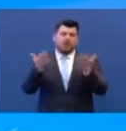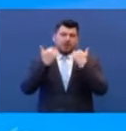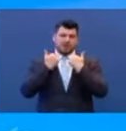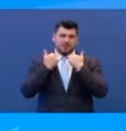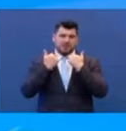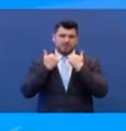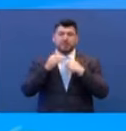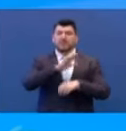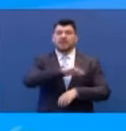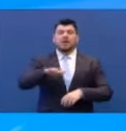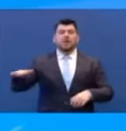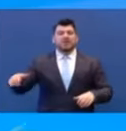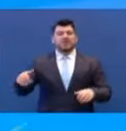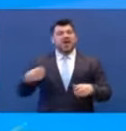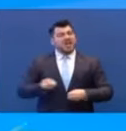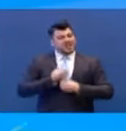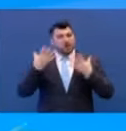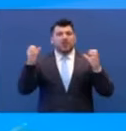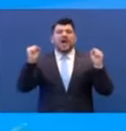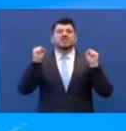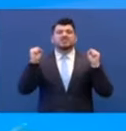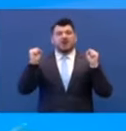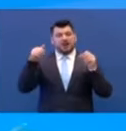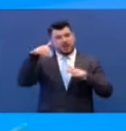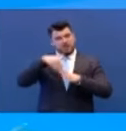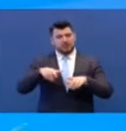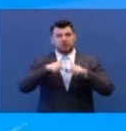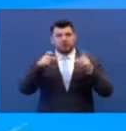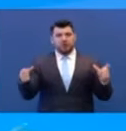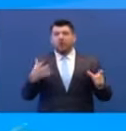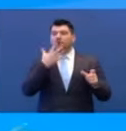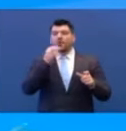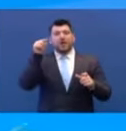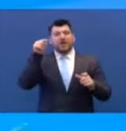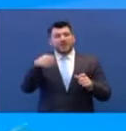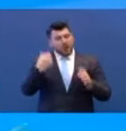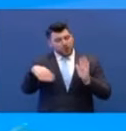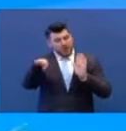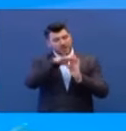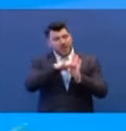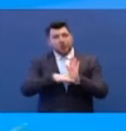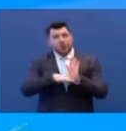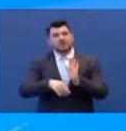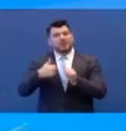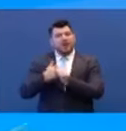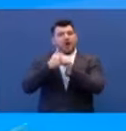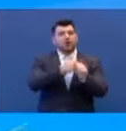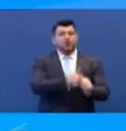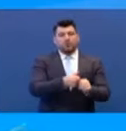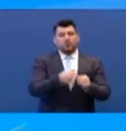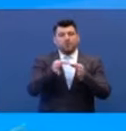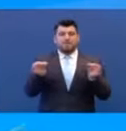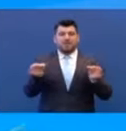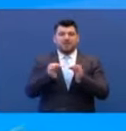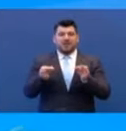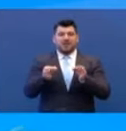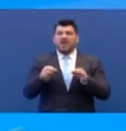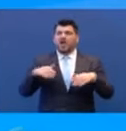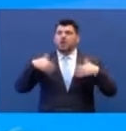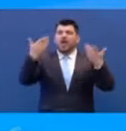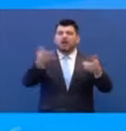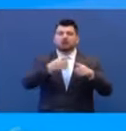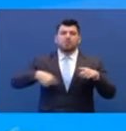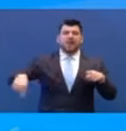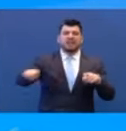πιο ασφαλείς στο σχολείο όπου τηρούν κανόνες και ακολουθούν τα μέτα προστασίας και πρόληψης παρά έξω στις γειτονιές και στις πλατείες